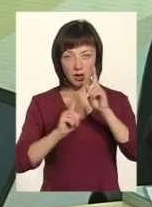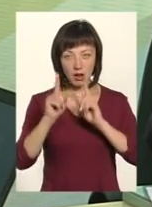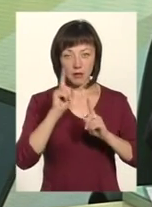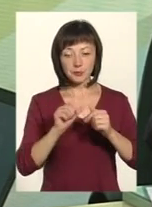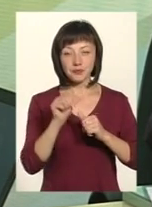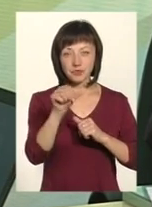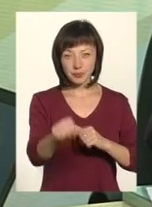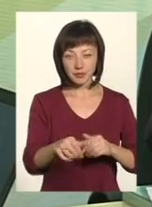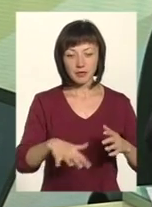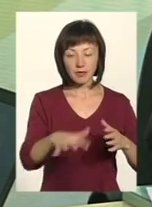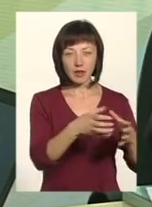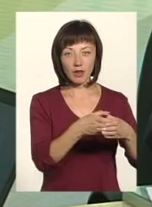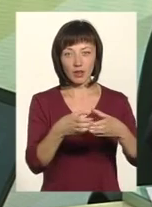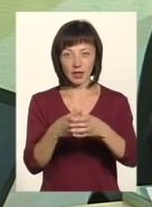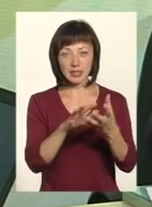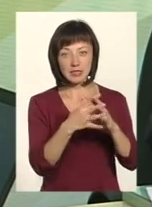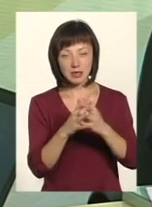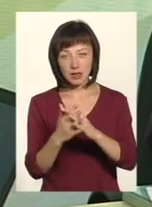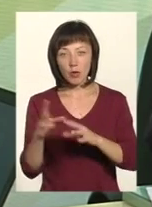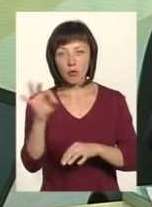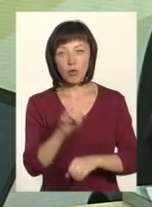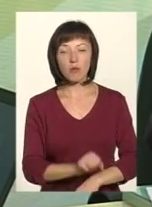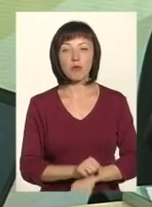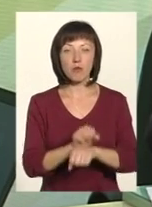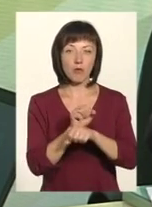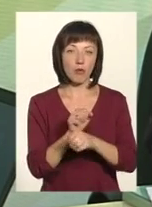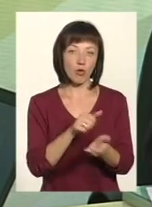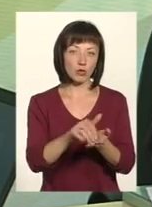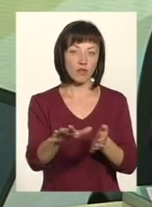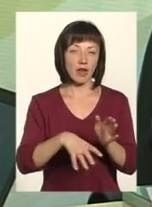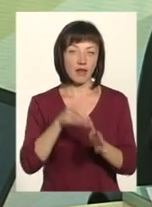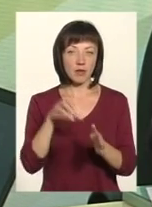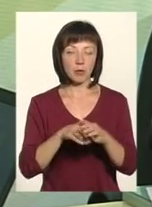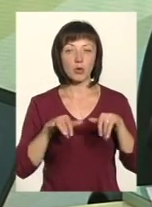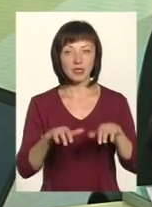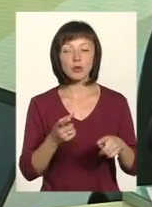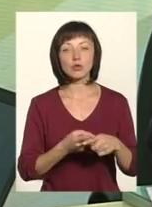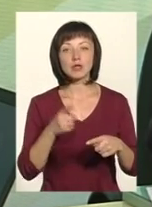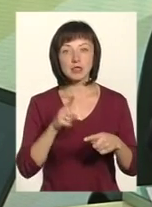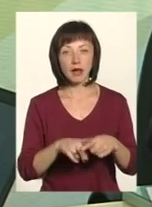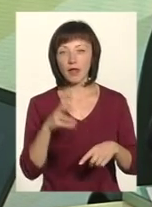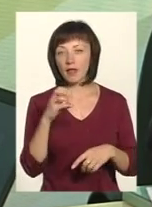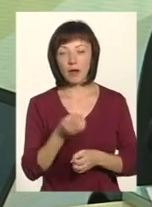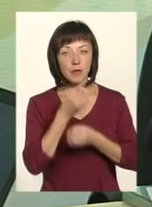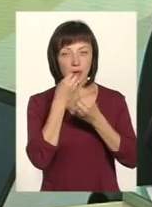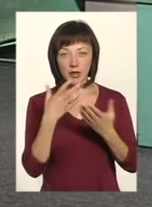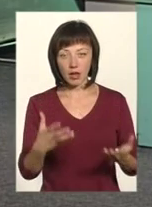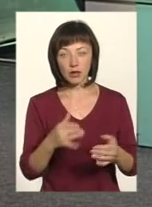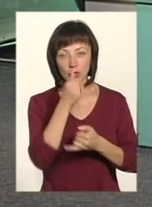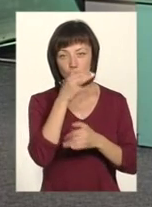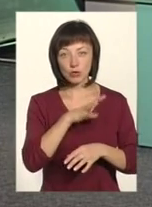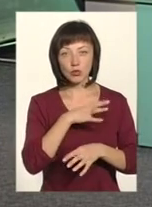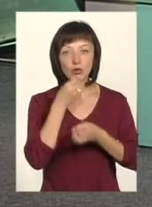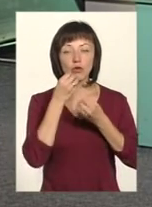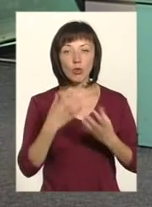територіальних громад цих територій про бойкотування виборчого процесу, що, звичайно, не є прийнятним і не може бути